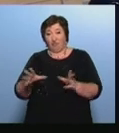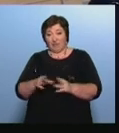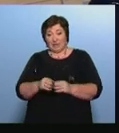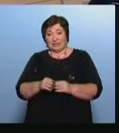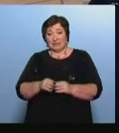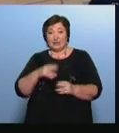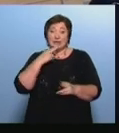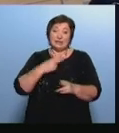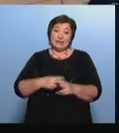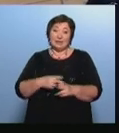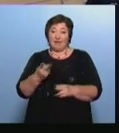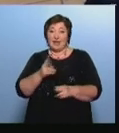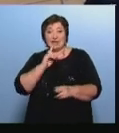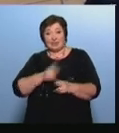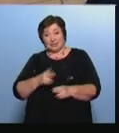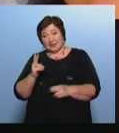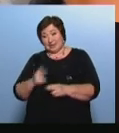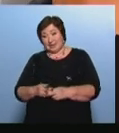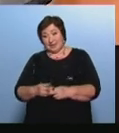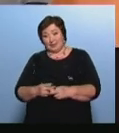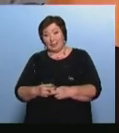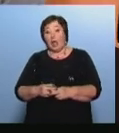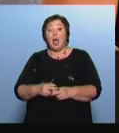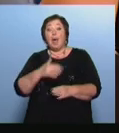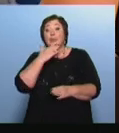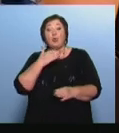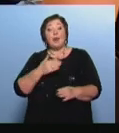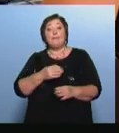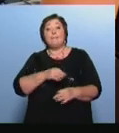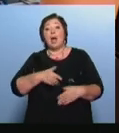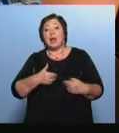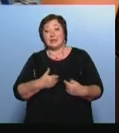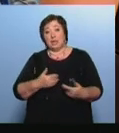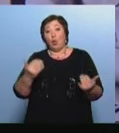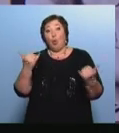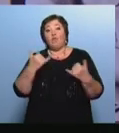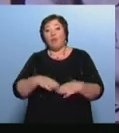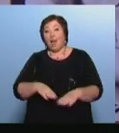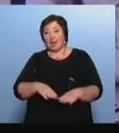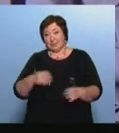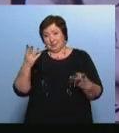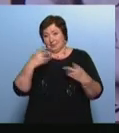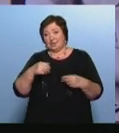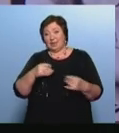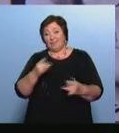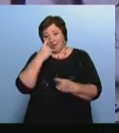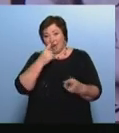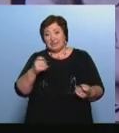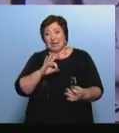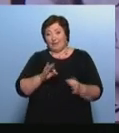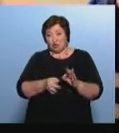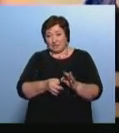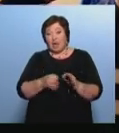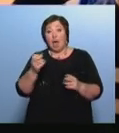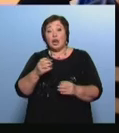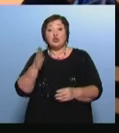сестрами, две сестры и мои родители Много полезной и увлекательной информации о легендарном оружейнике Арина собрала и в Ижевске А